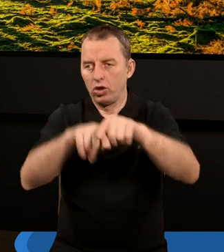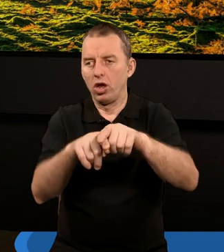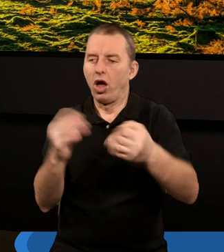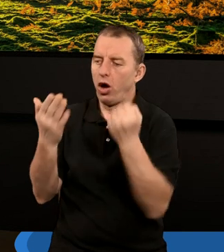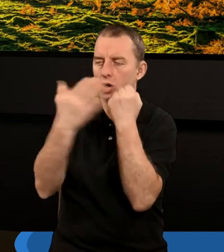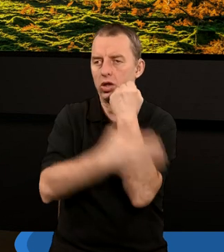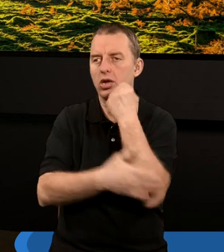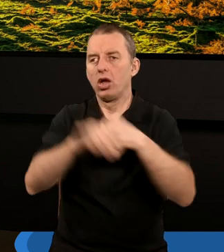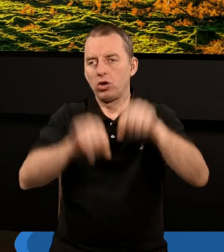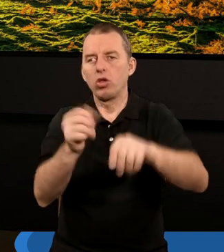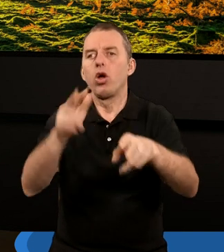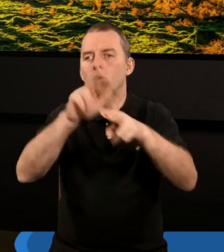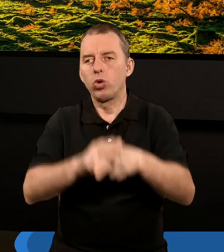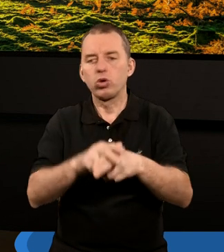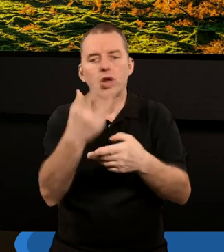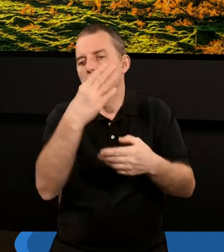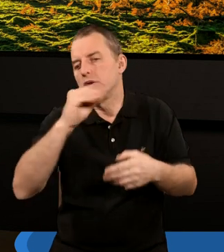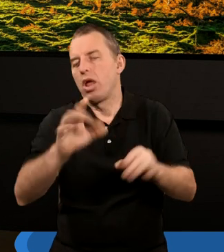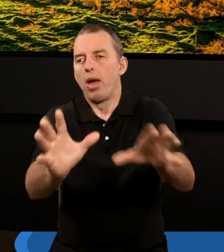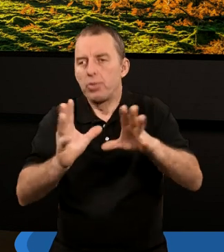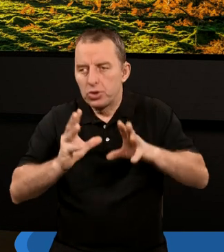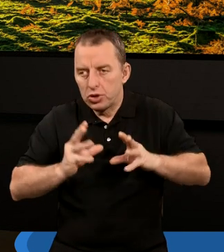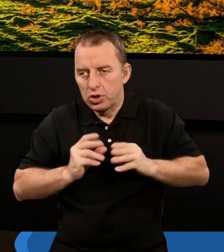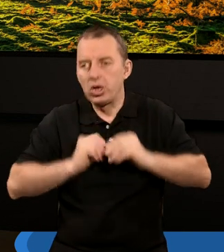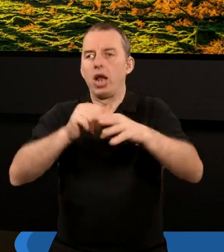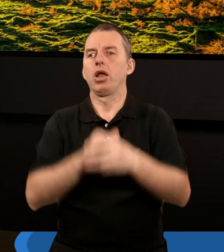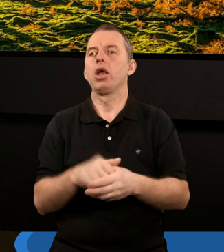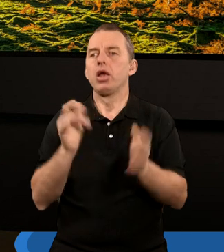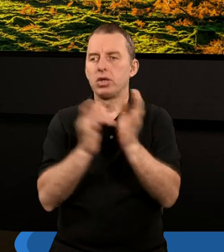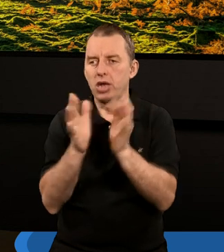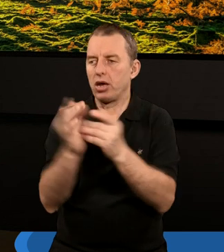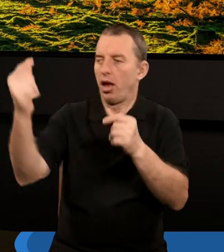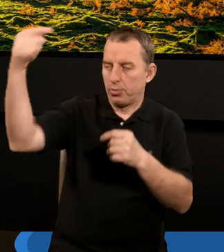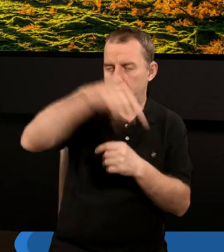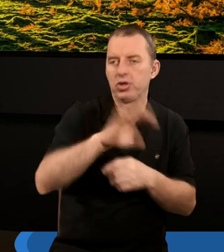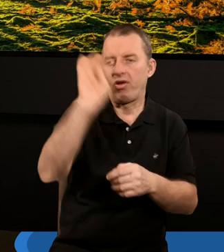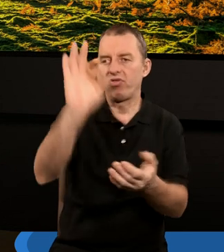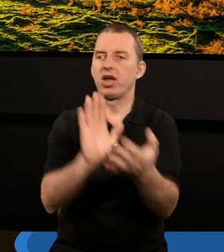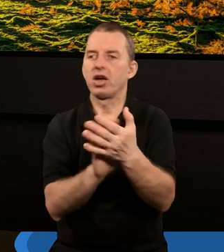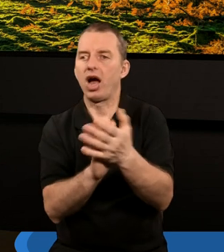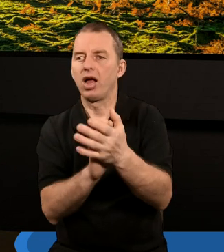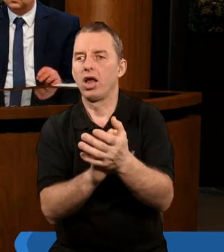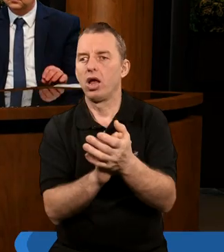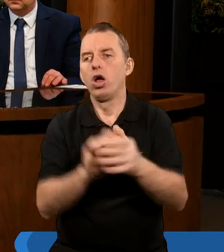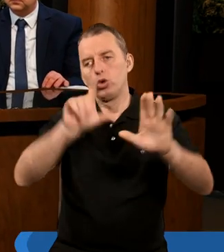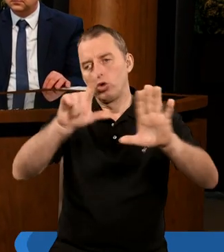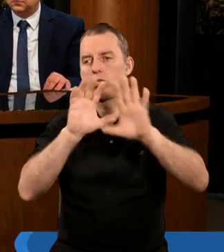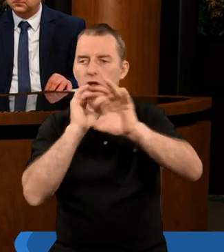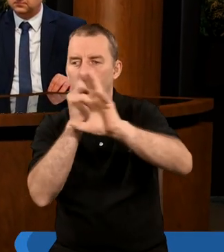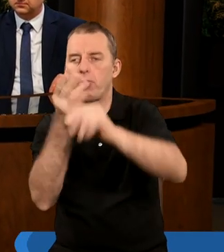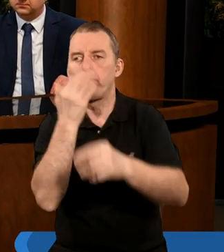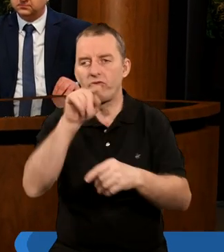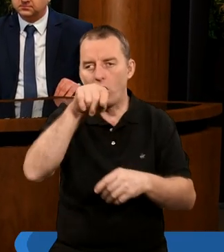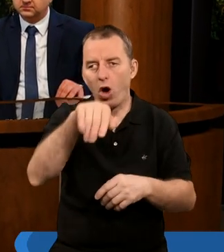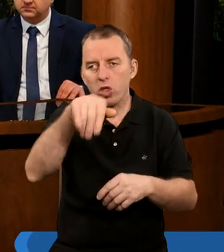ostatecznego sądu nad tymi, którzy go nie przyjęli. No i Pan Jezus przyjdzie w swojej chwale. Siódma trąba mówi